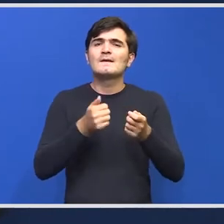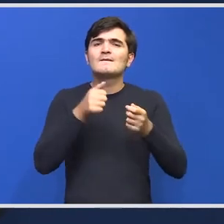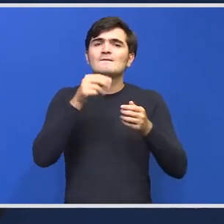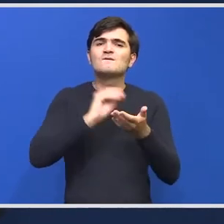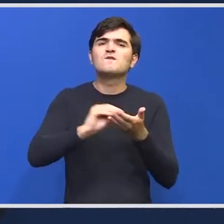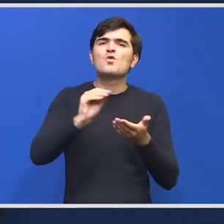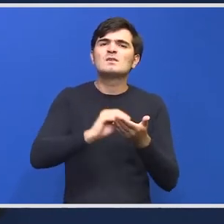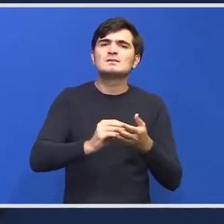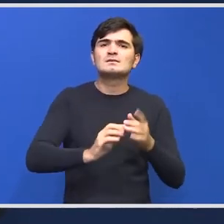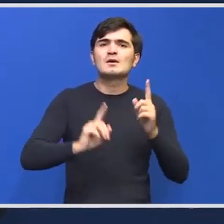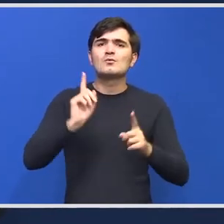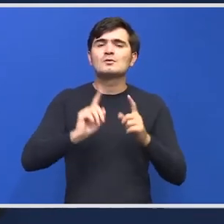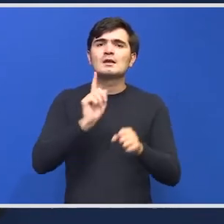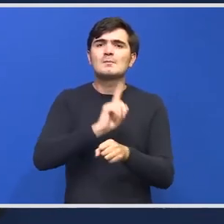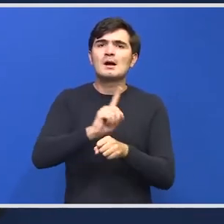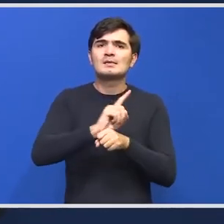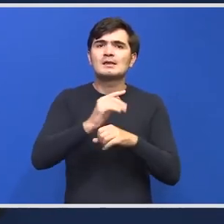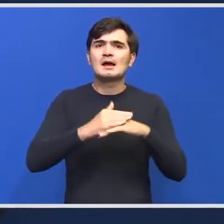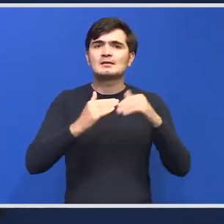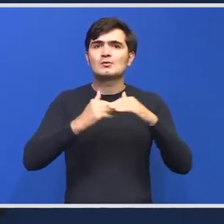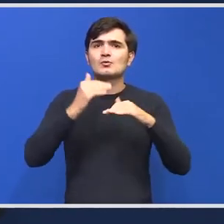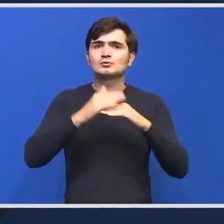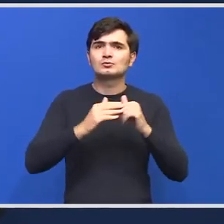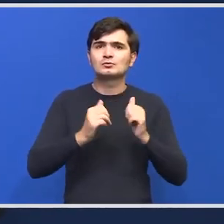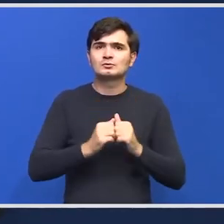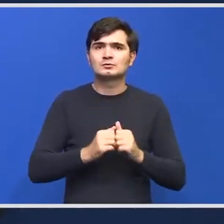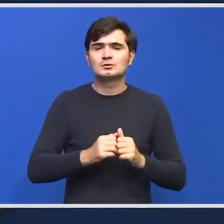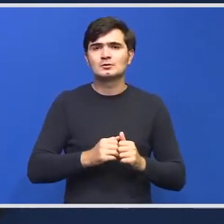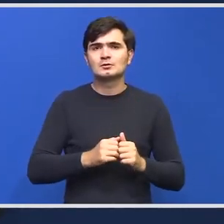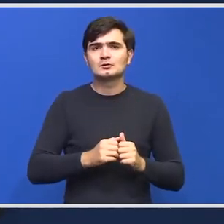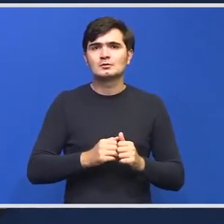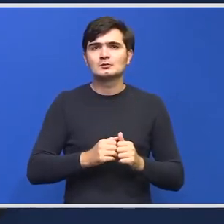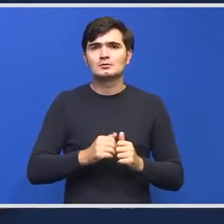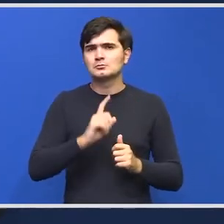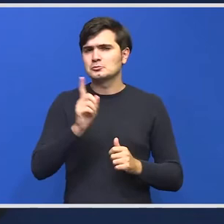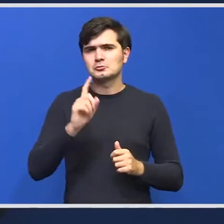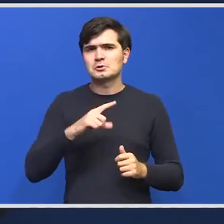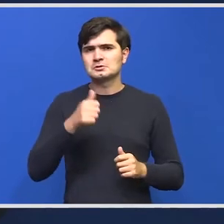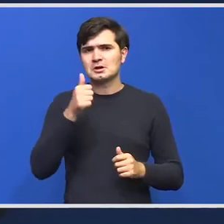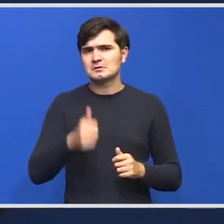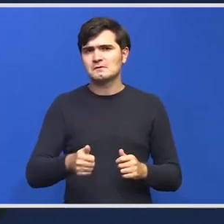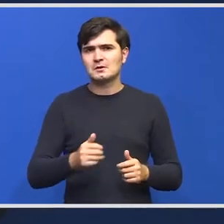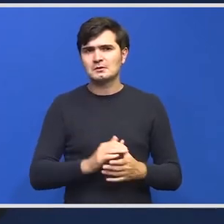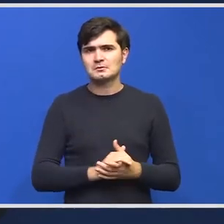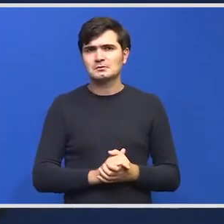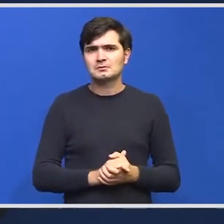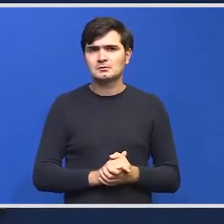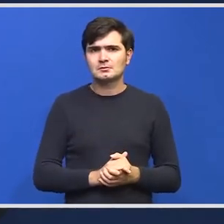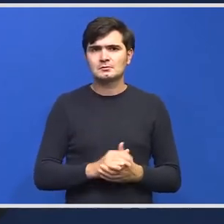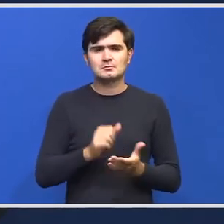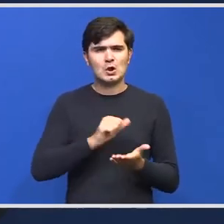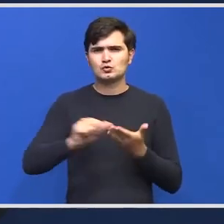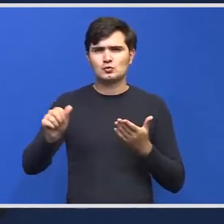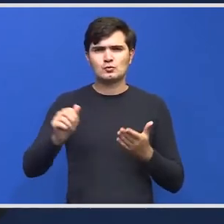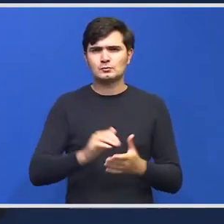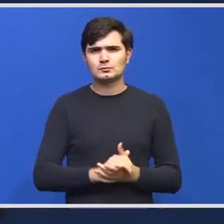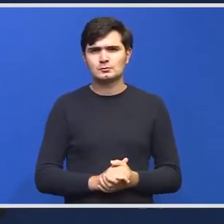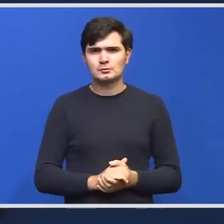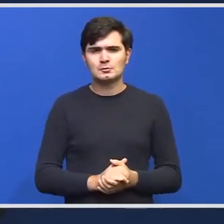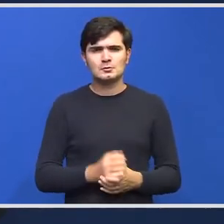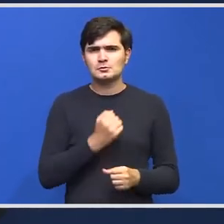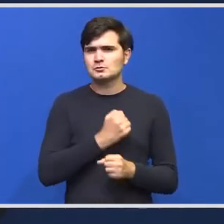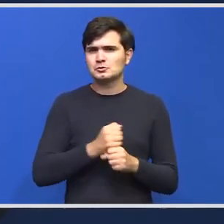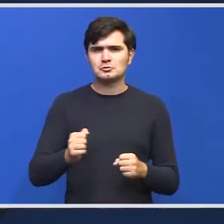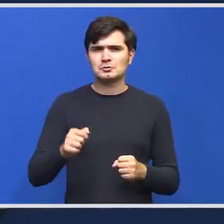se dau bani doar dacă se folosesc anumite materiale de construcție? Este exclus acest lucru. Este exclus acest lucru.